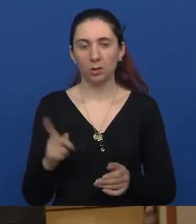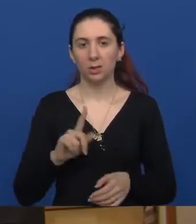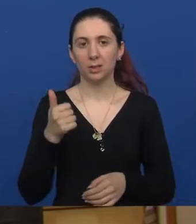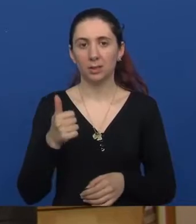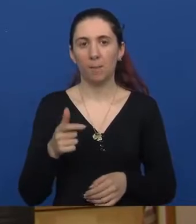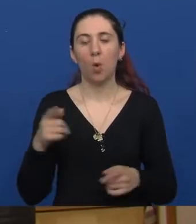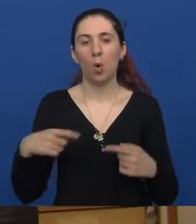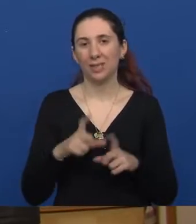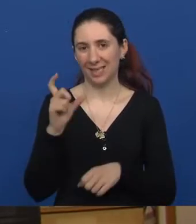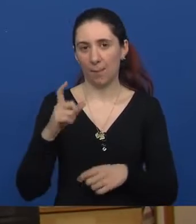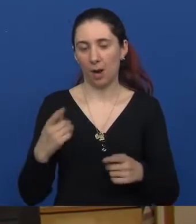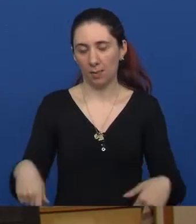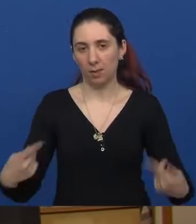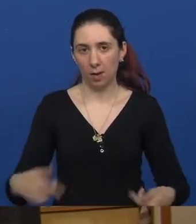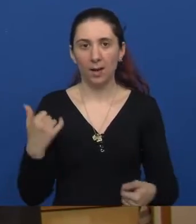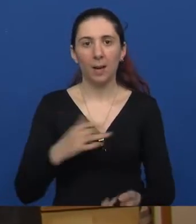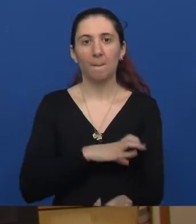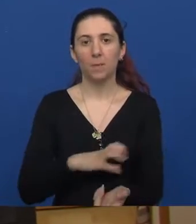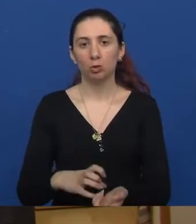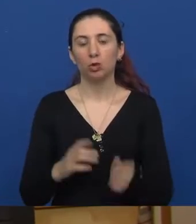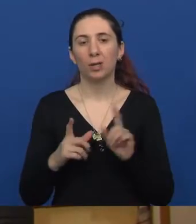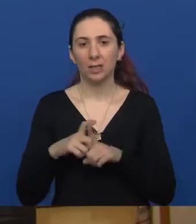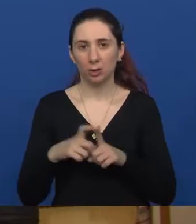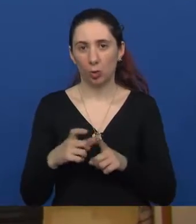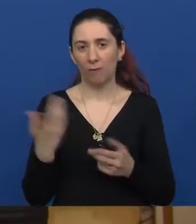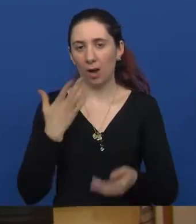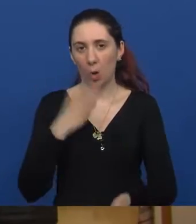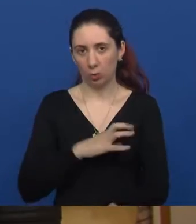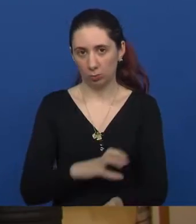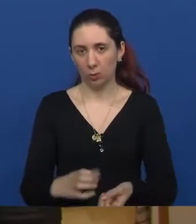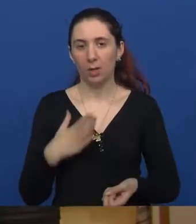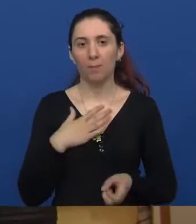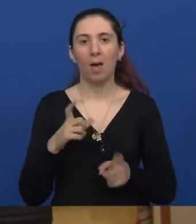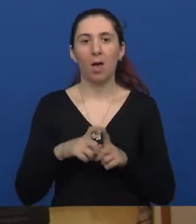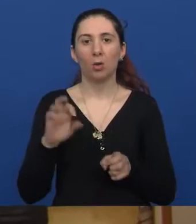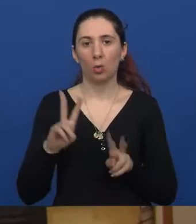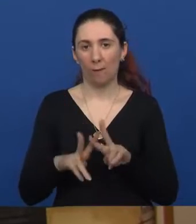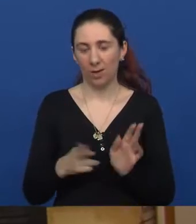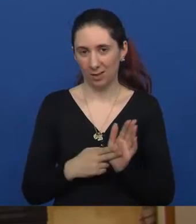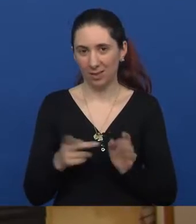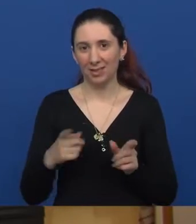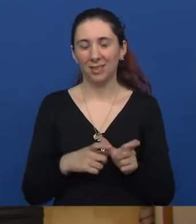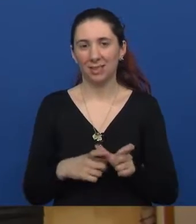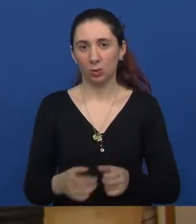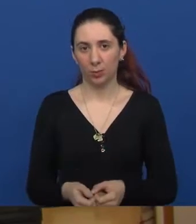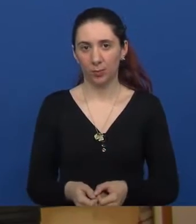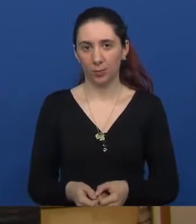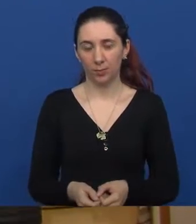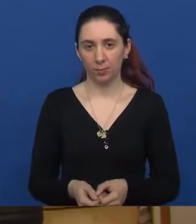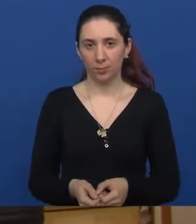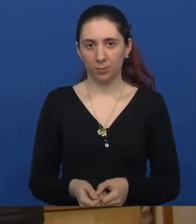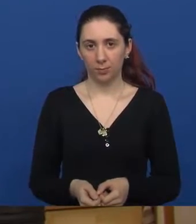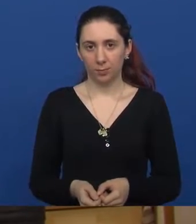samo cerebralna paraliza ili mišična distrofija. Tu imamo i sindroma Down, tu imamo i